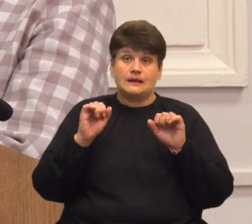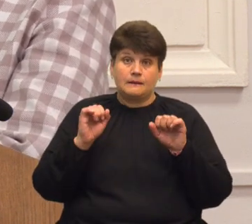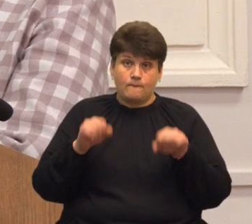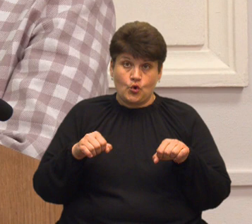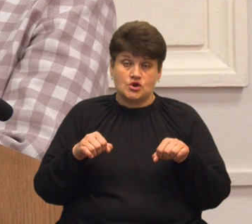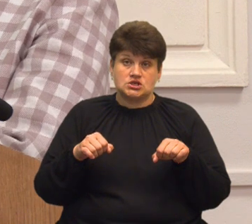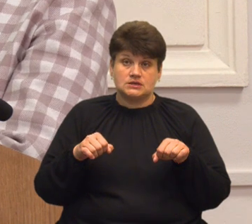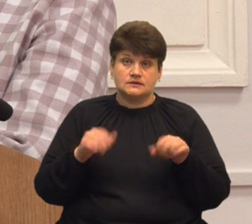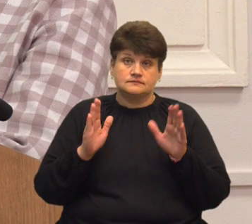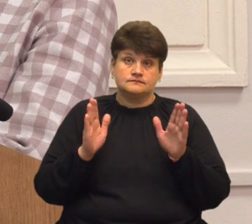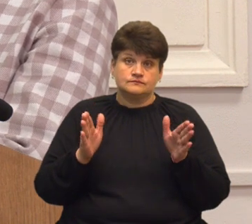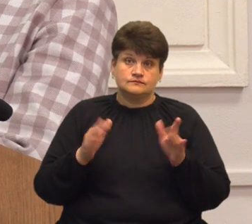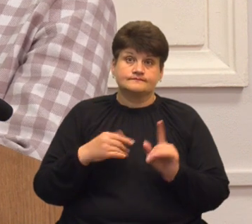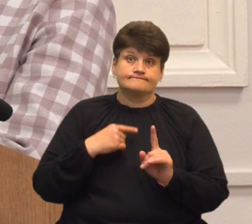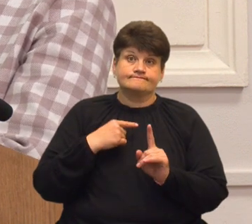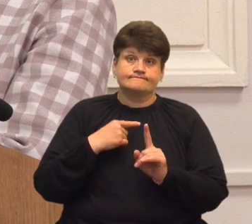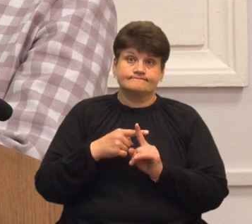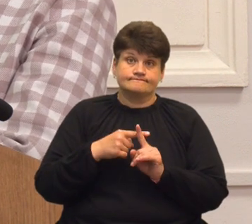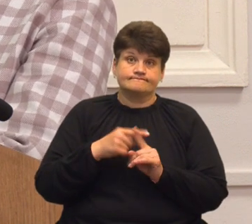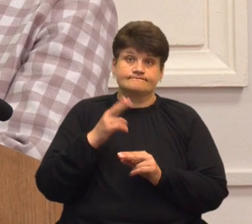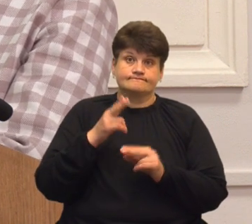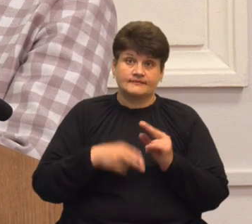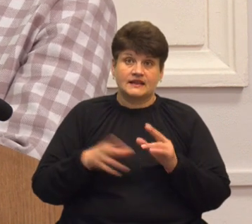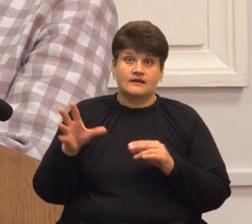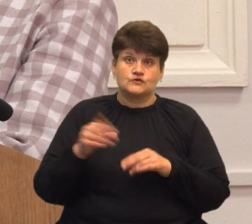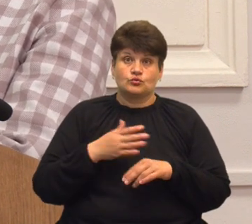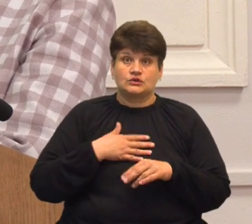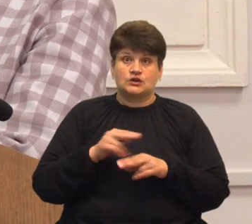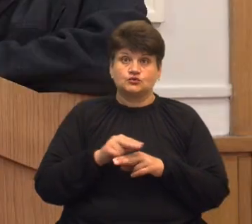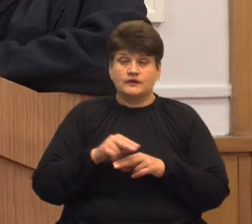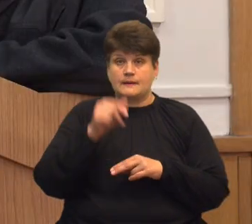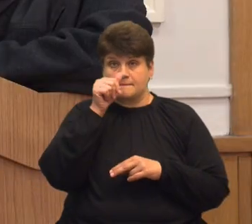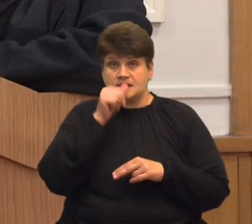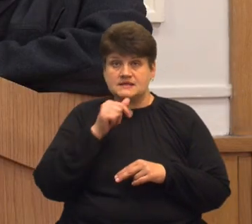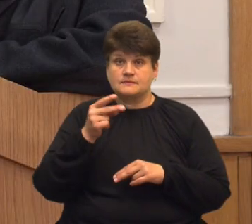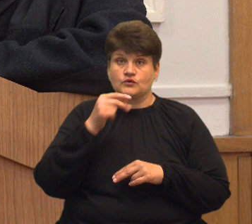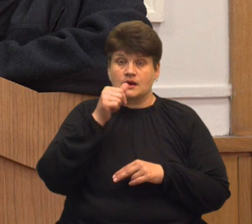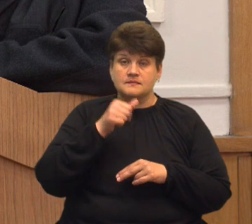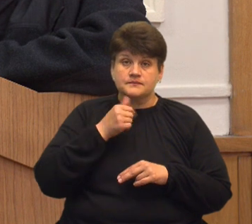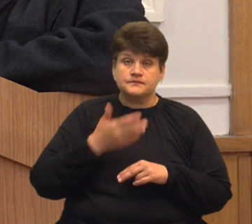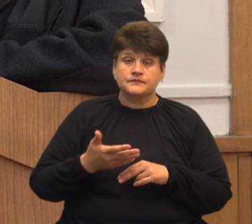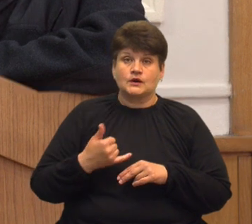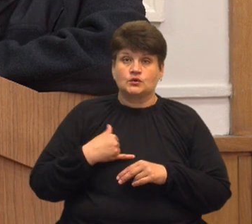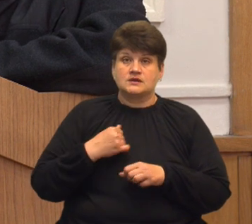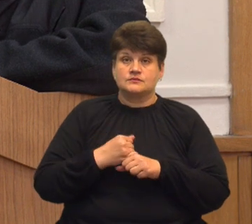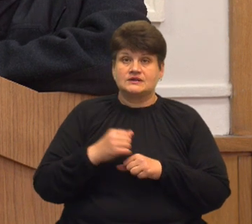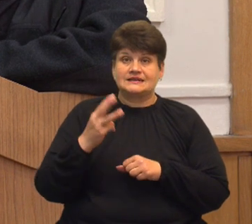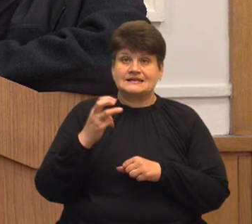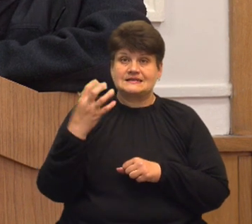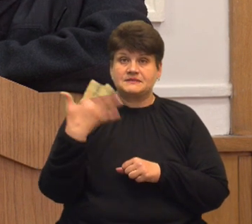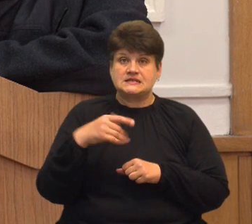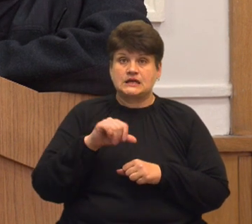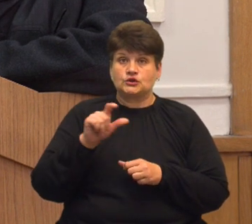хрест на всьому нашому лікуванні місяць-півтора. В нас працює 350 чоловік.